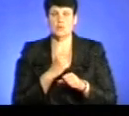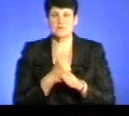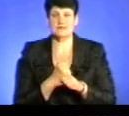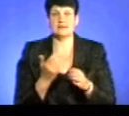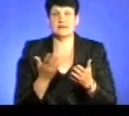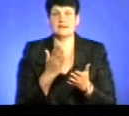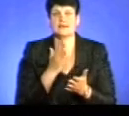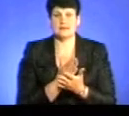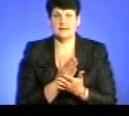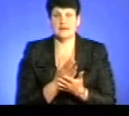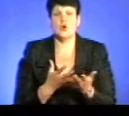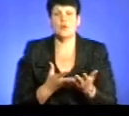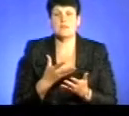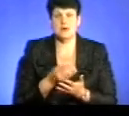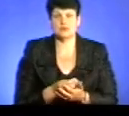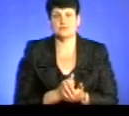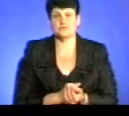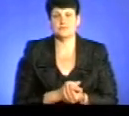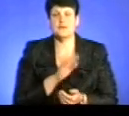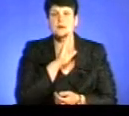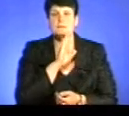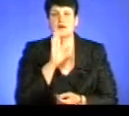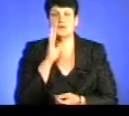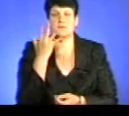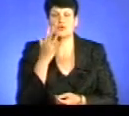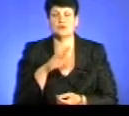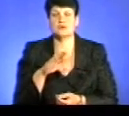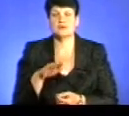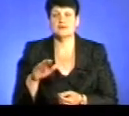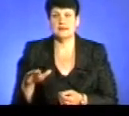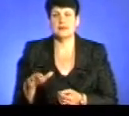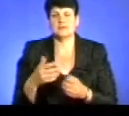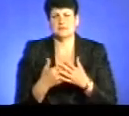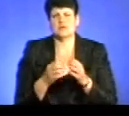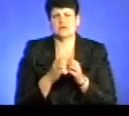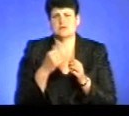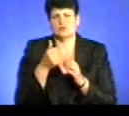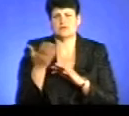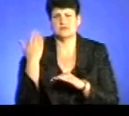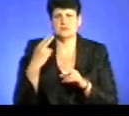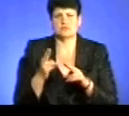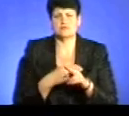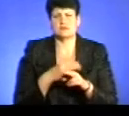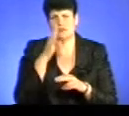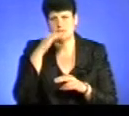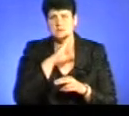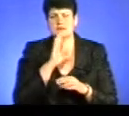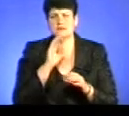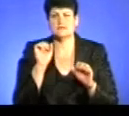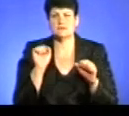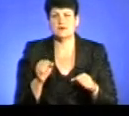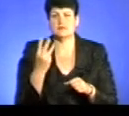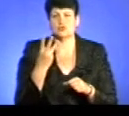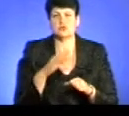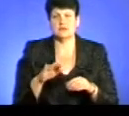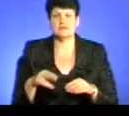є оплачуємі. Матір п'ятьох дітей близько 10 років тому позбавили батьківських прав на трьох її дітей. Вона заборгувала